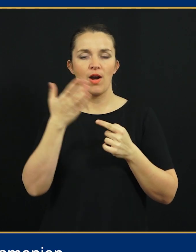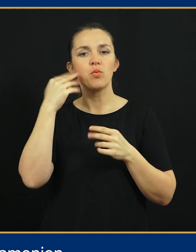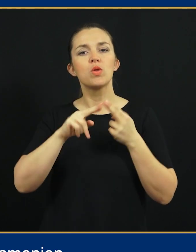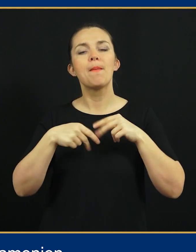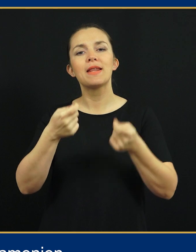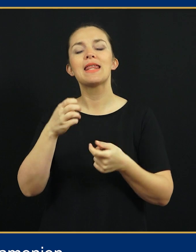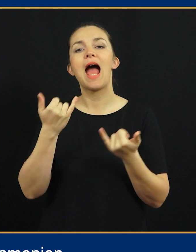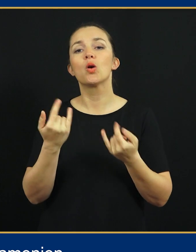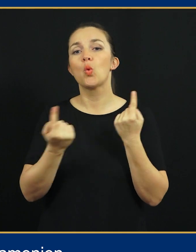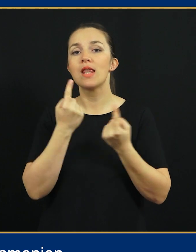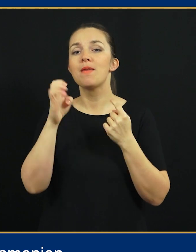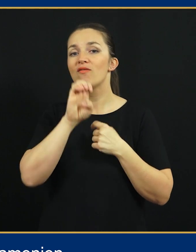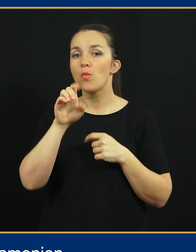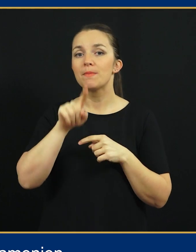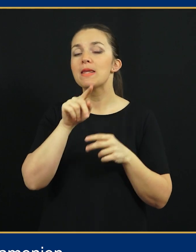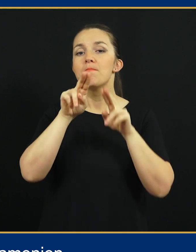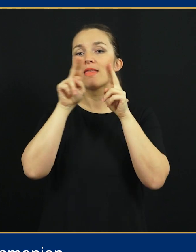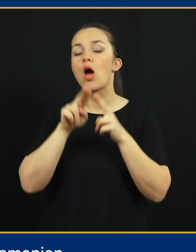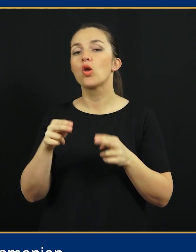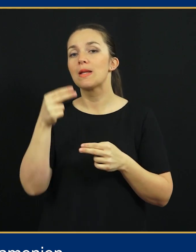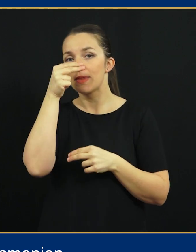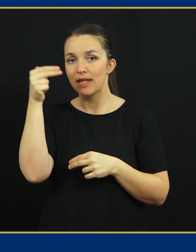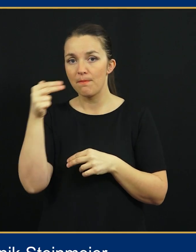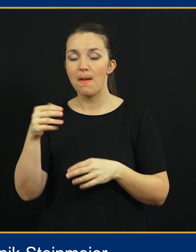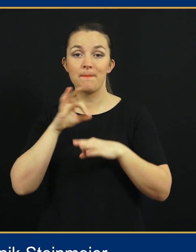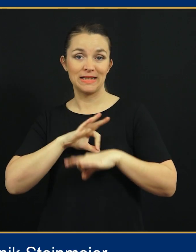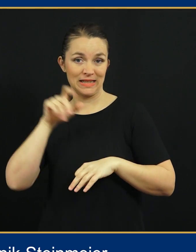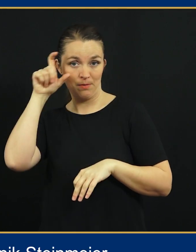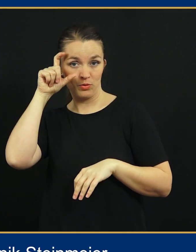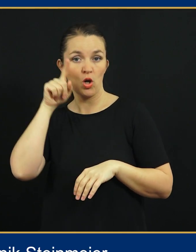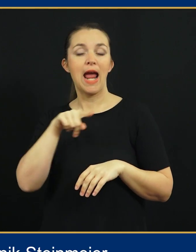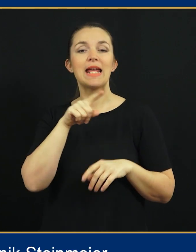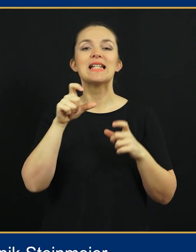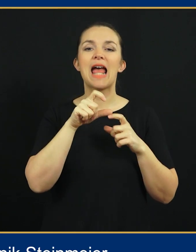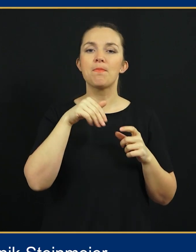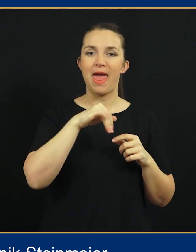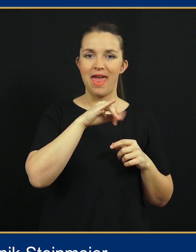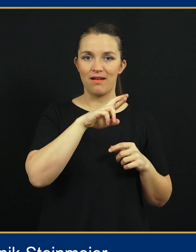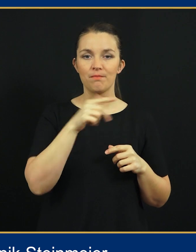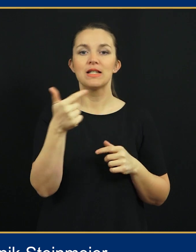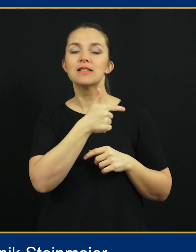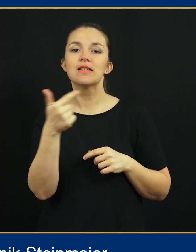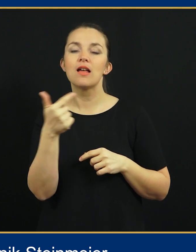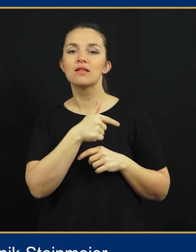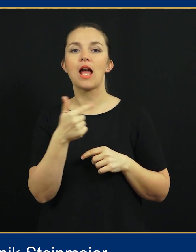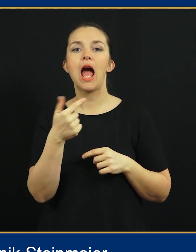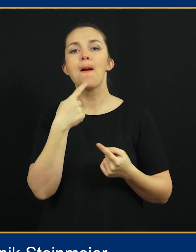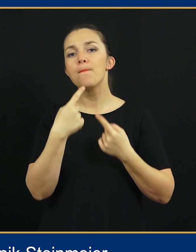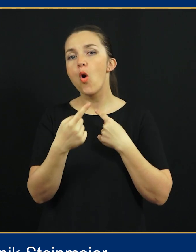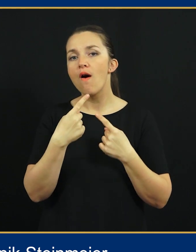je bil namenjen aktualnim evropskim in mednarodnim temam. Predsednica Perc Musar in predsednik Steinmajer sta se